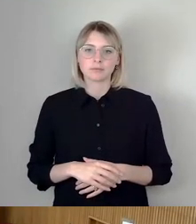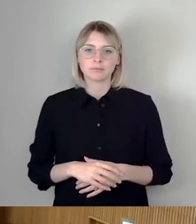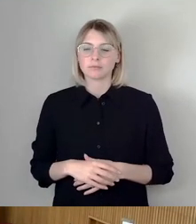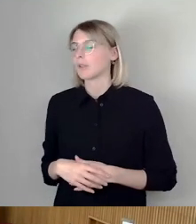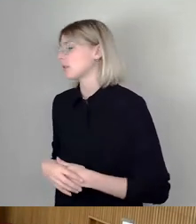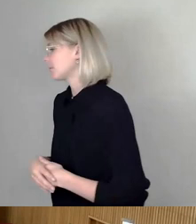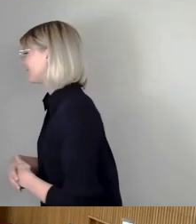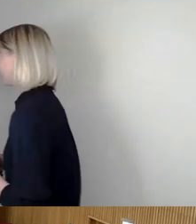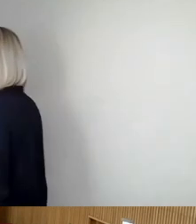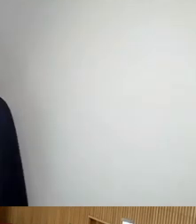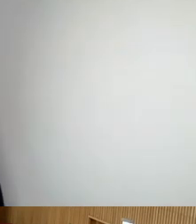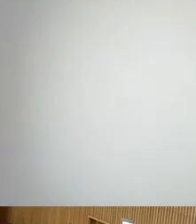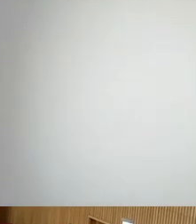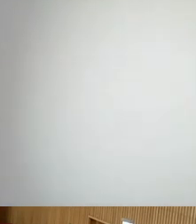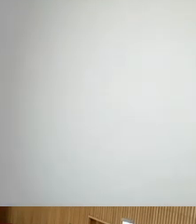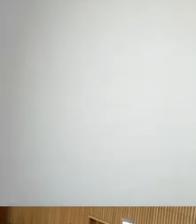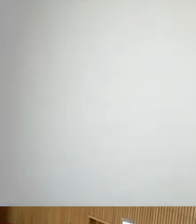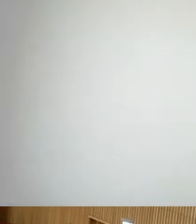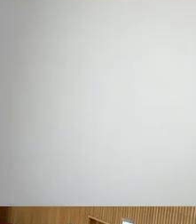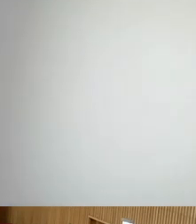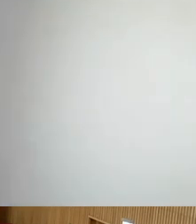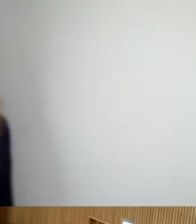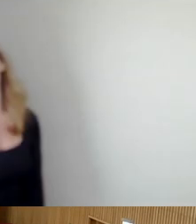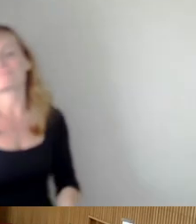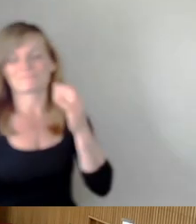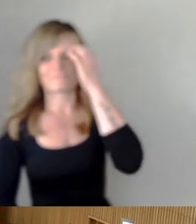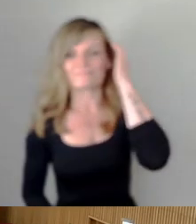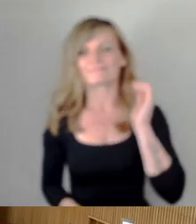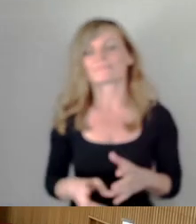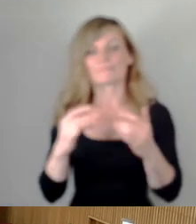Und jetzt Herr Dr. Deppe und dann hat sich Herr Haßler gemeldet.